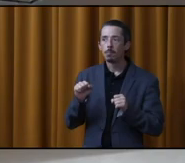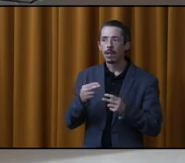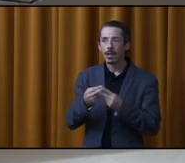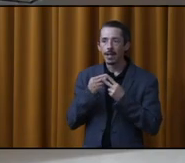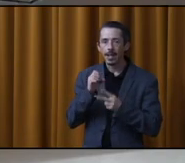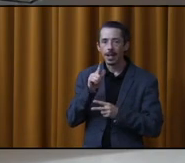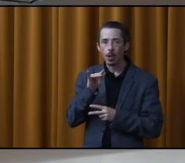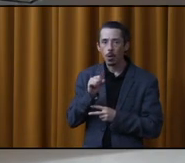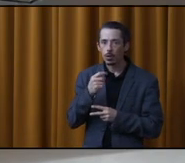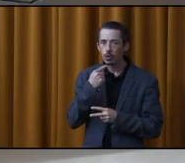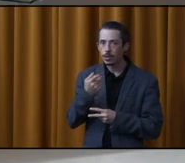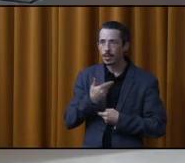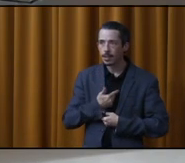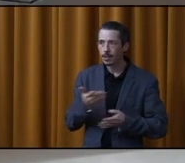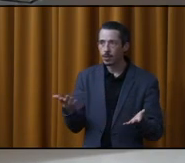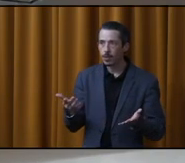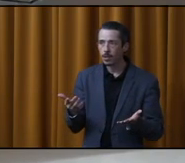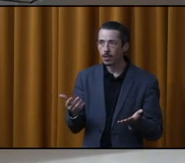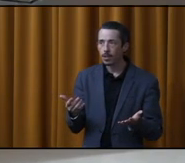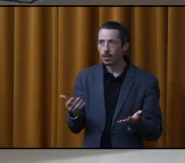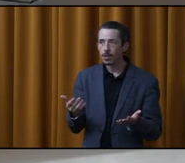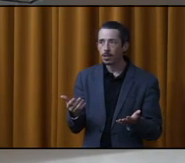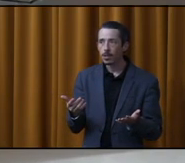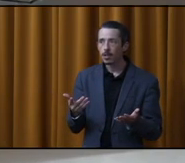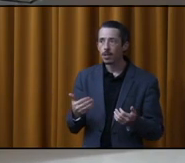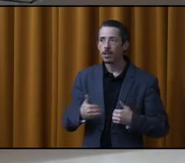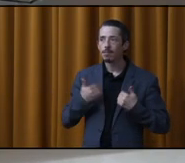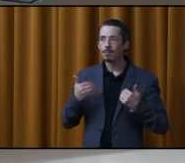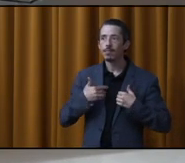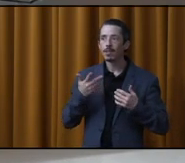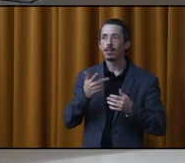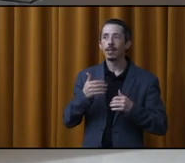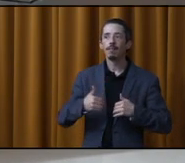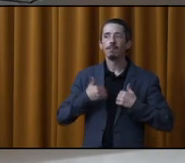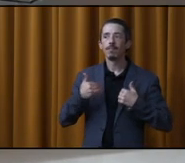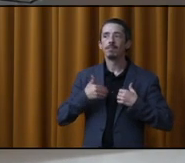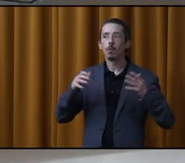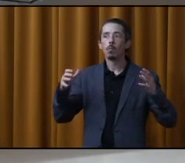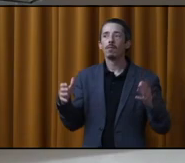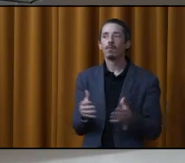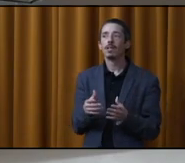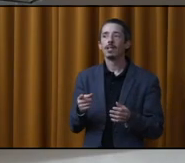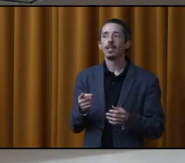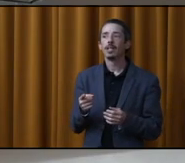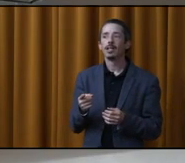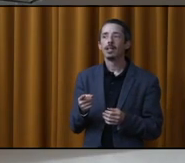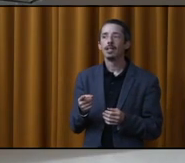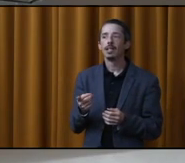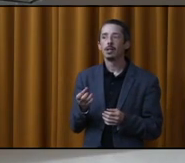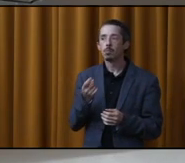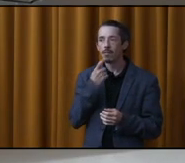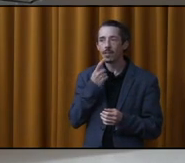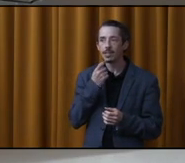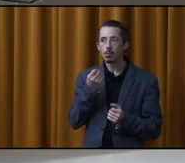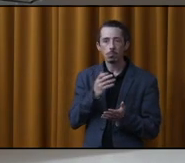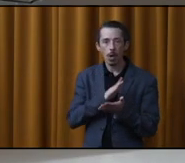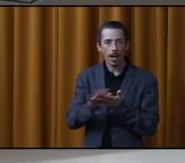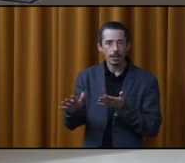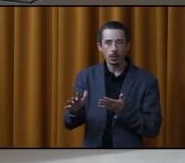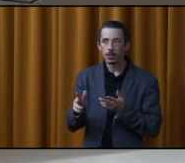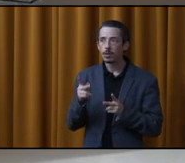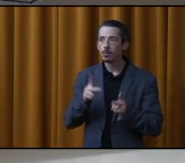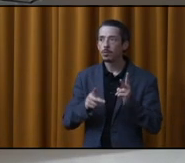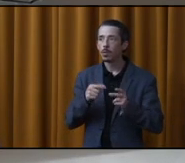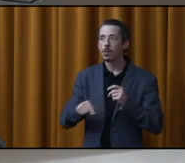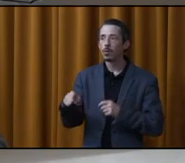dis la vérité, échouer, vivre ensemble, n pas facile, ce n pas gratuit. Il